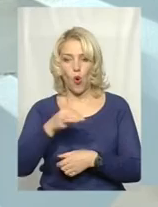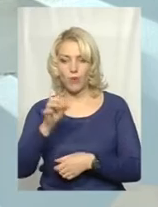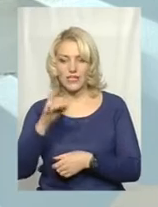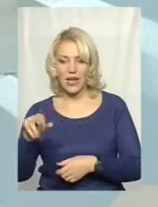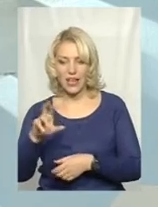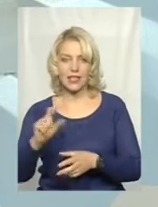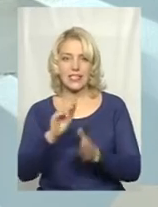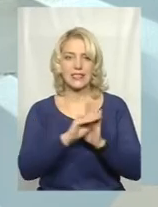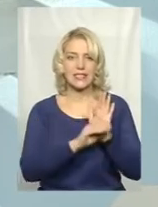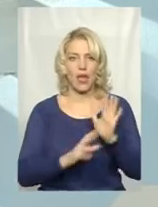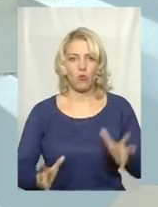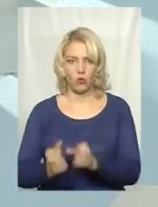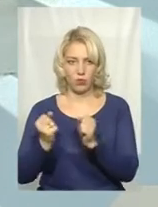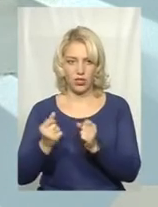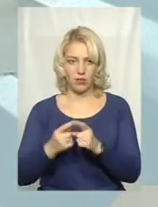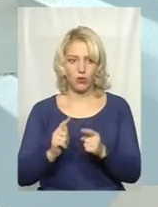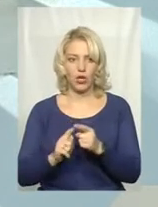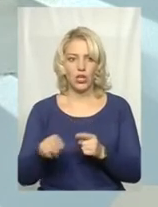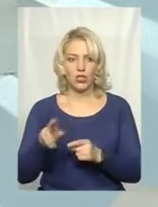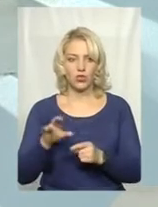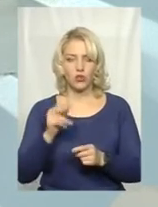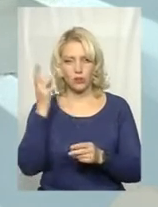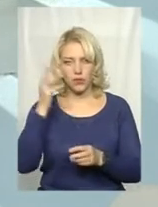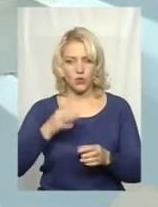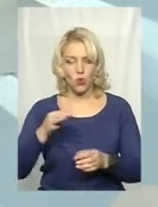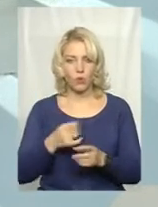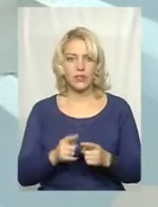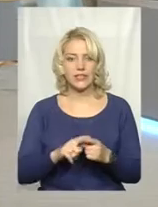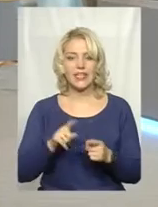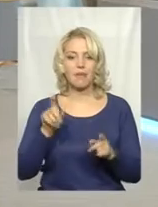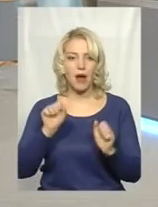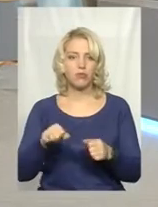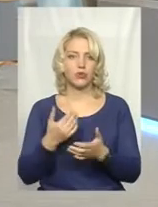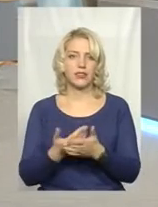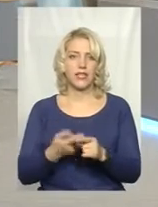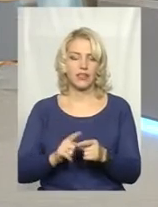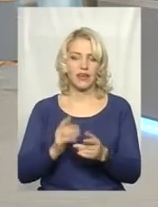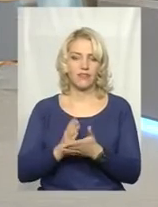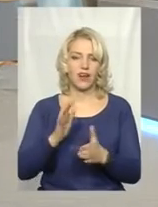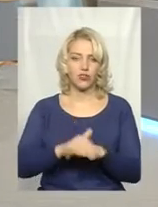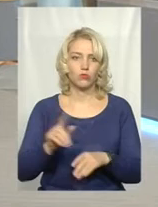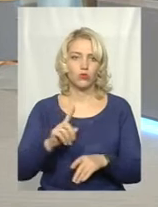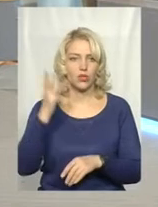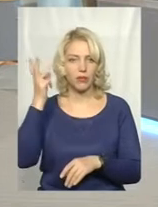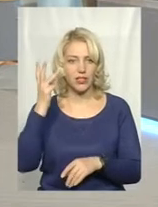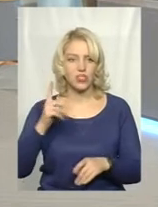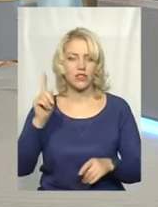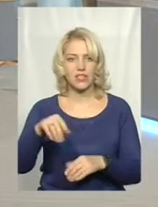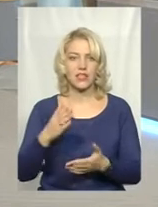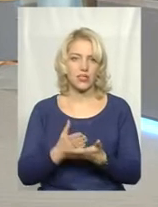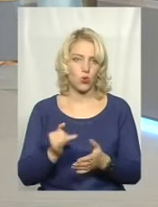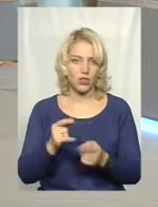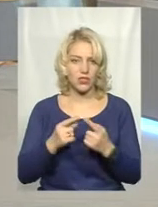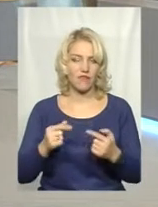системну таку підтримку процесів децентралізації в Хмельницькій області. Бо, мабуть, що і це являється тим фактом, що Хмельниччина все ж таки знаходиться в